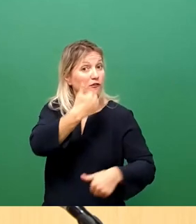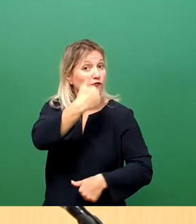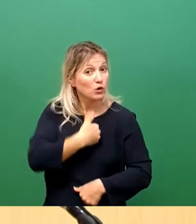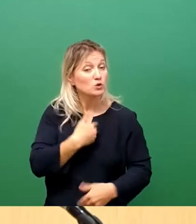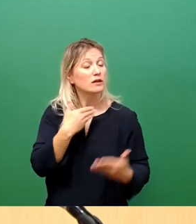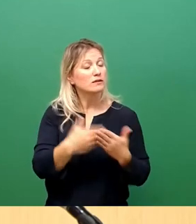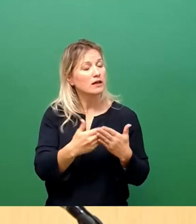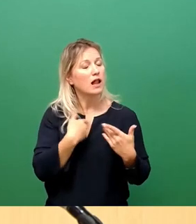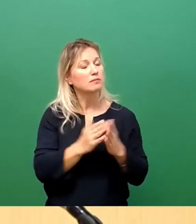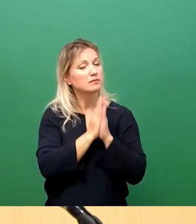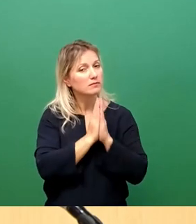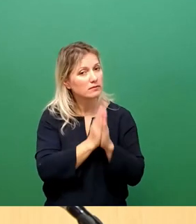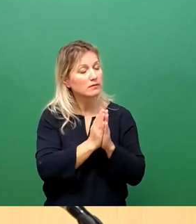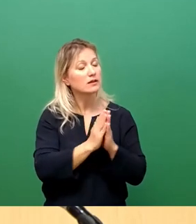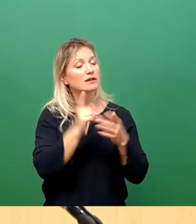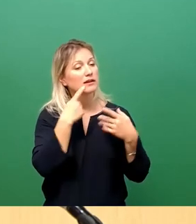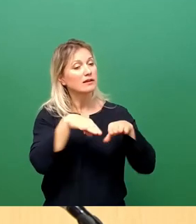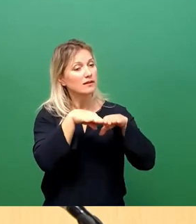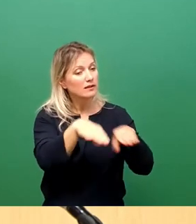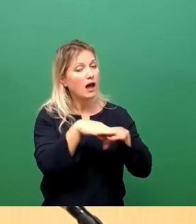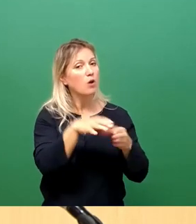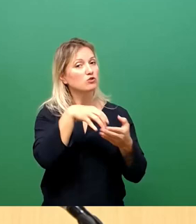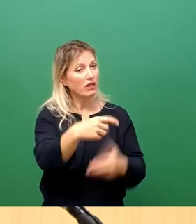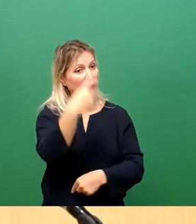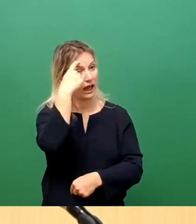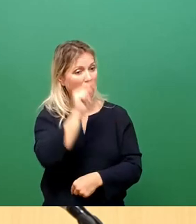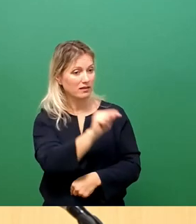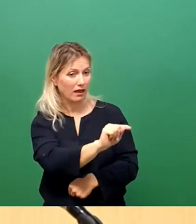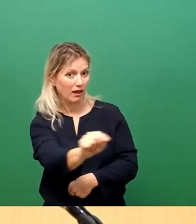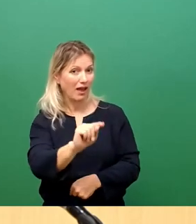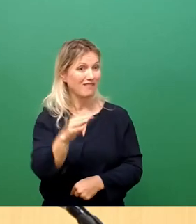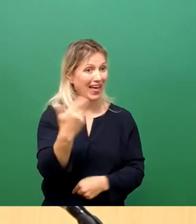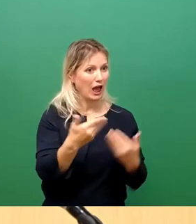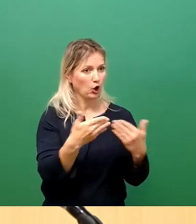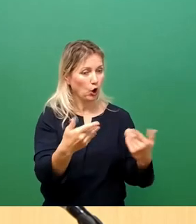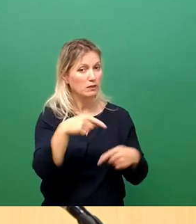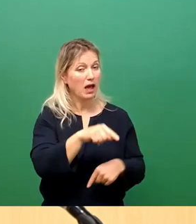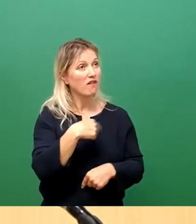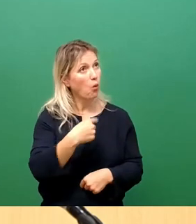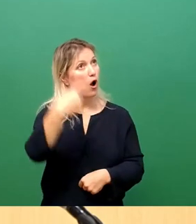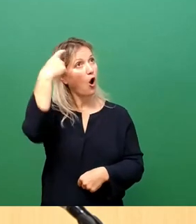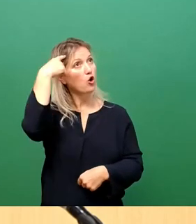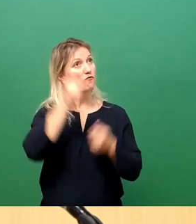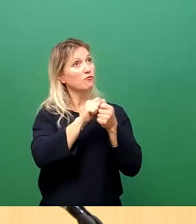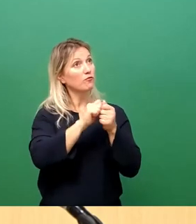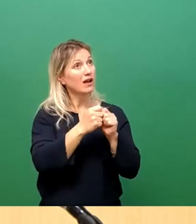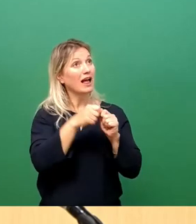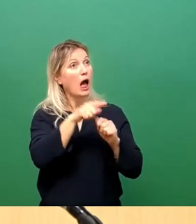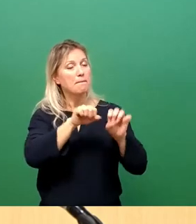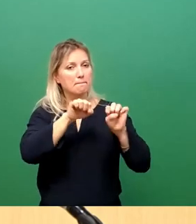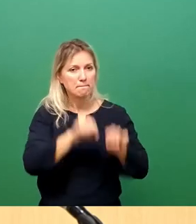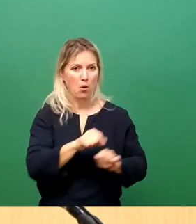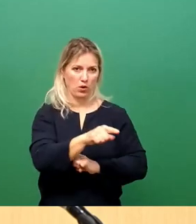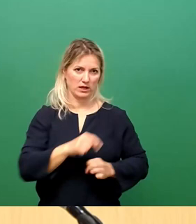an die Basis und an die Stadträtinnen, die sozusagen einen Wandel im Kopf machen können. Damals habe ich